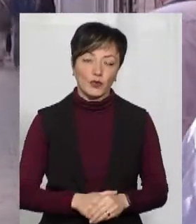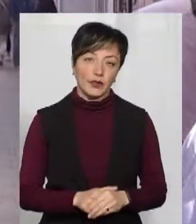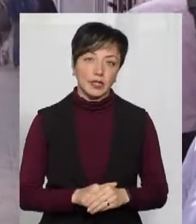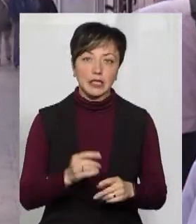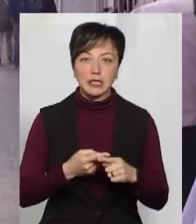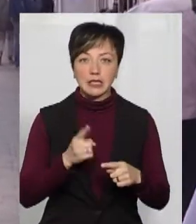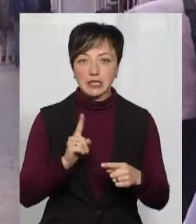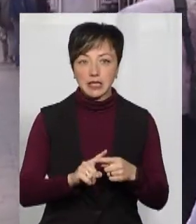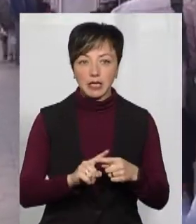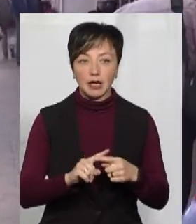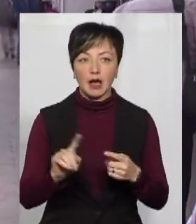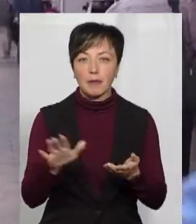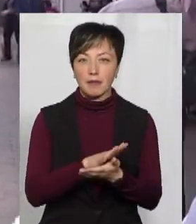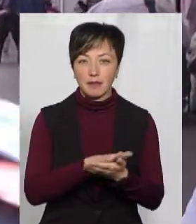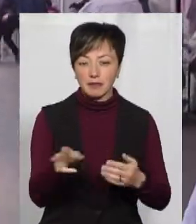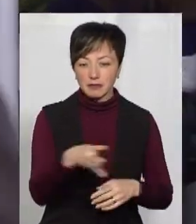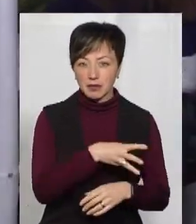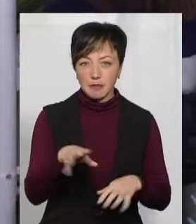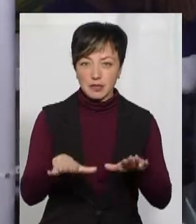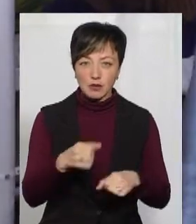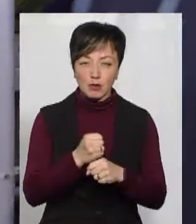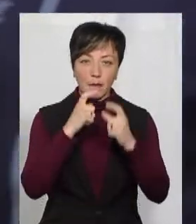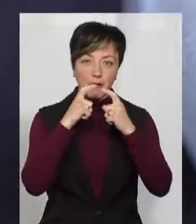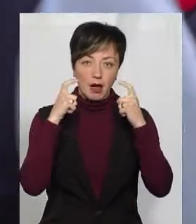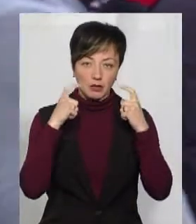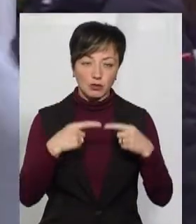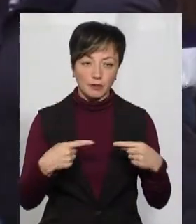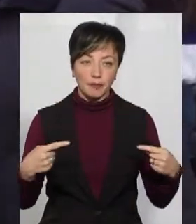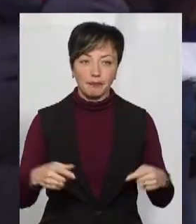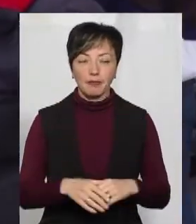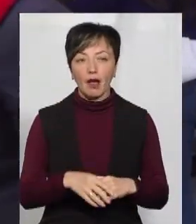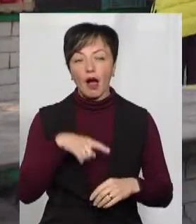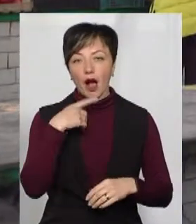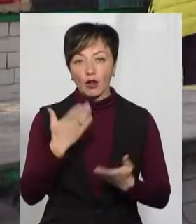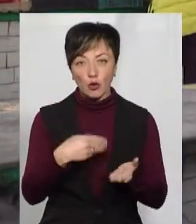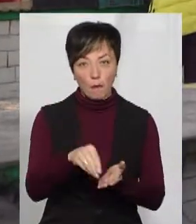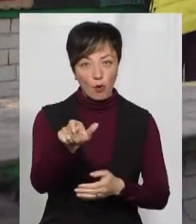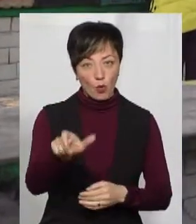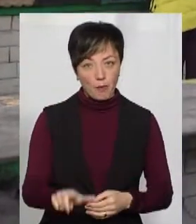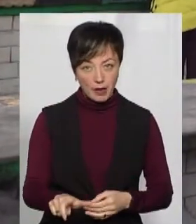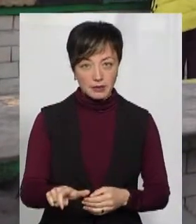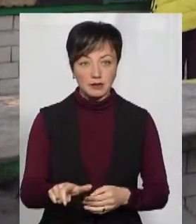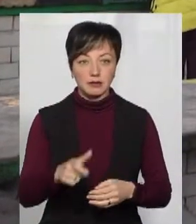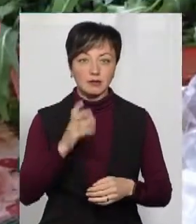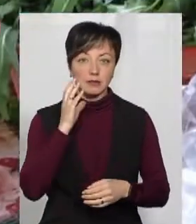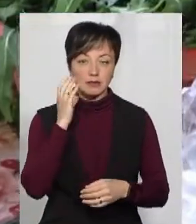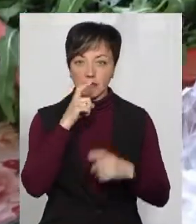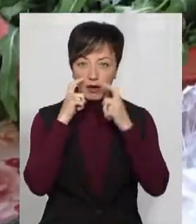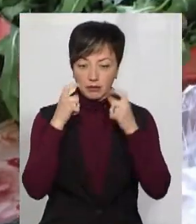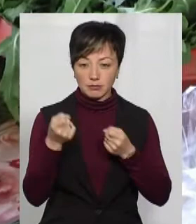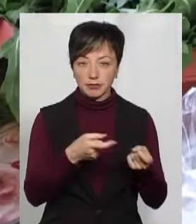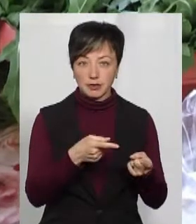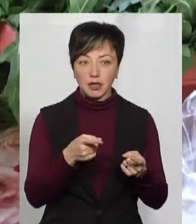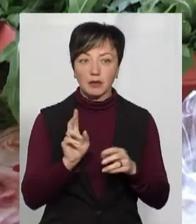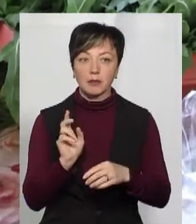Це і дезінфекція робочого місця, масочка. Наталія Ямборко каже, якщо покупець на території ринку скине маску і підійде